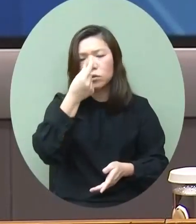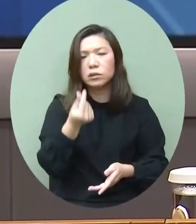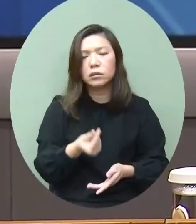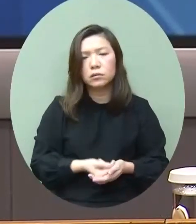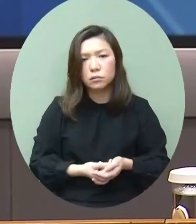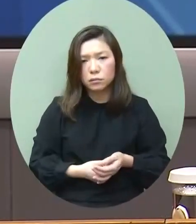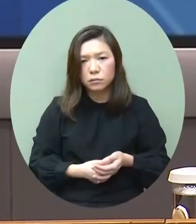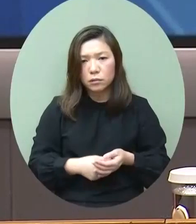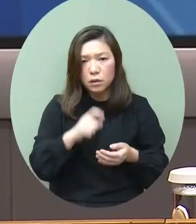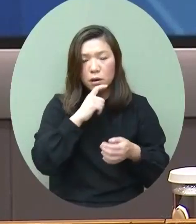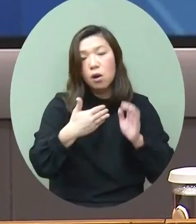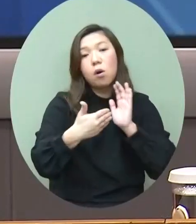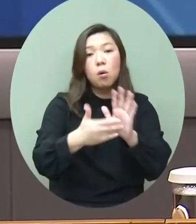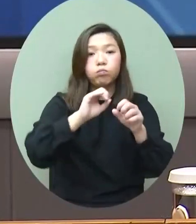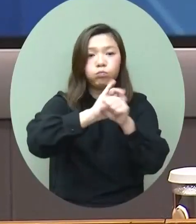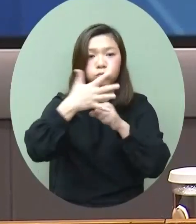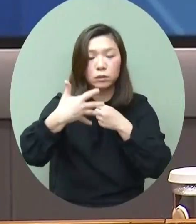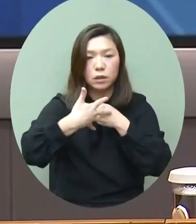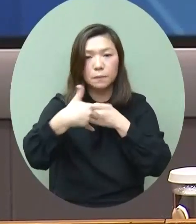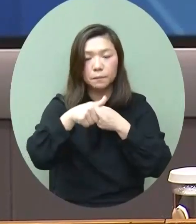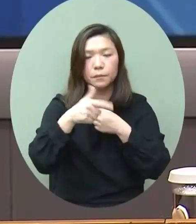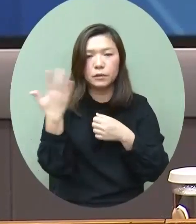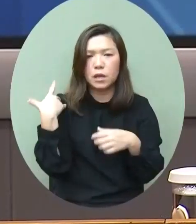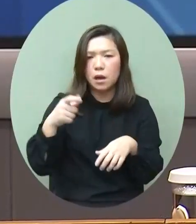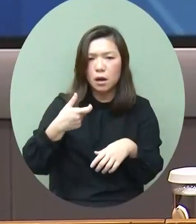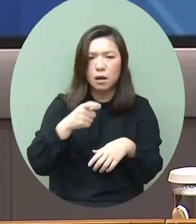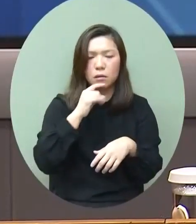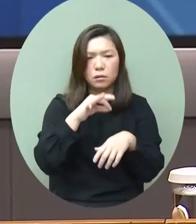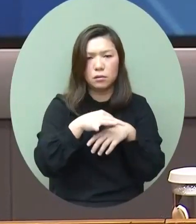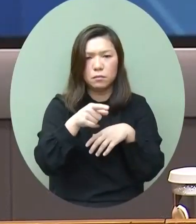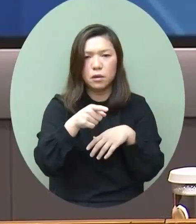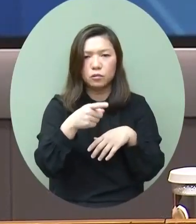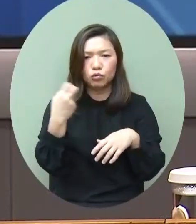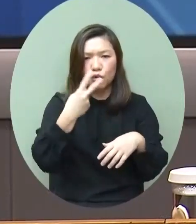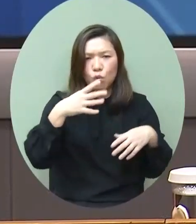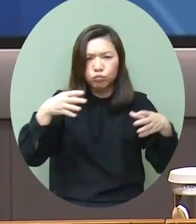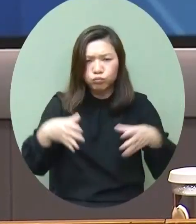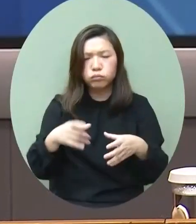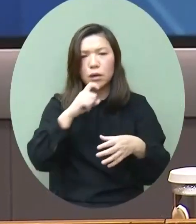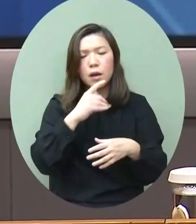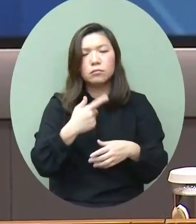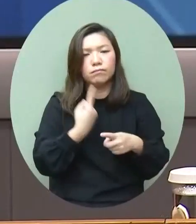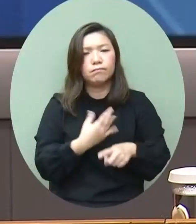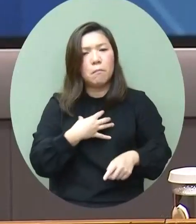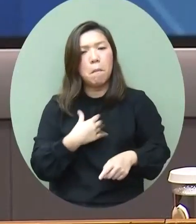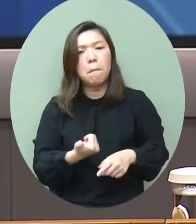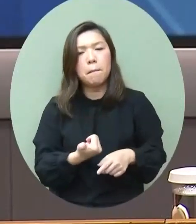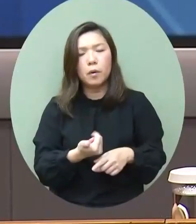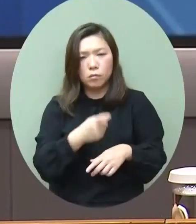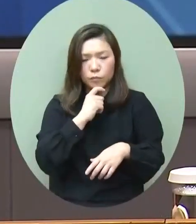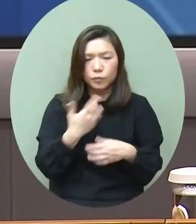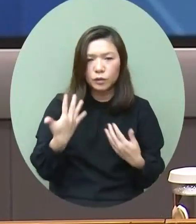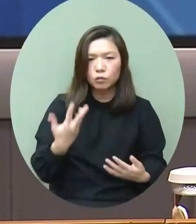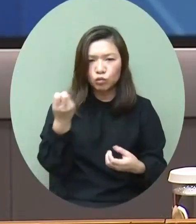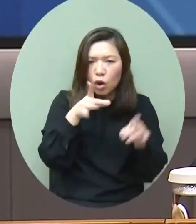我們抗擊第五波疫情由於金融業在疫下整體業務依然相對比較理想我們應該將資